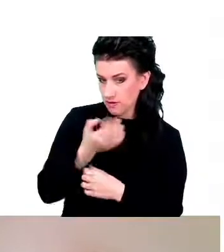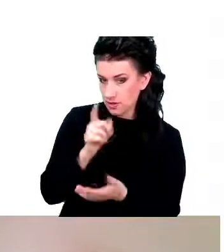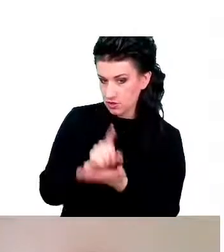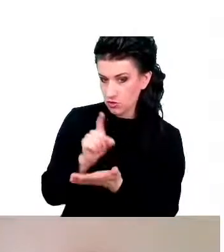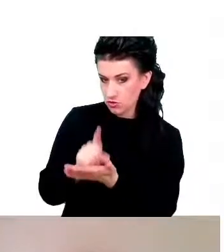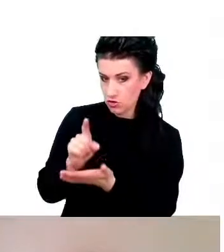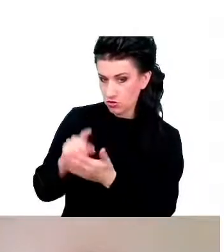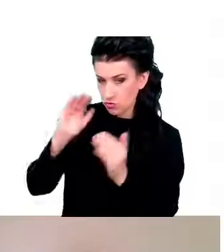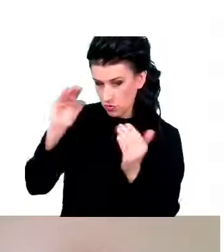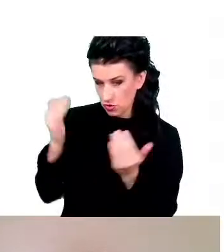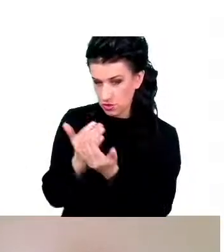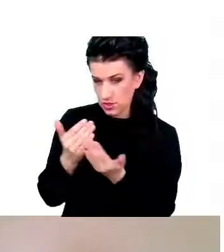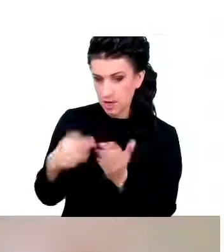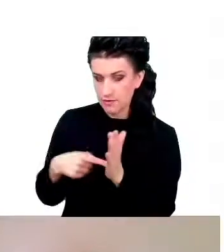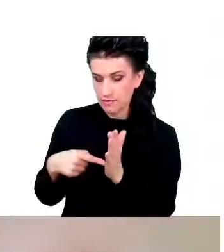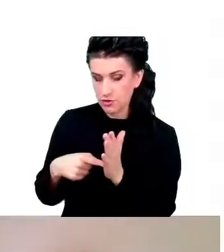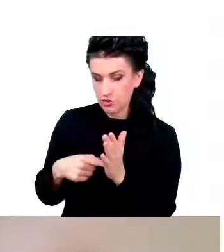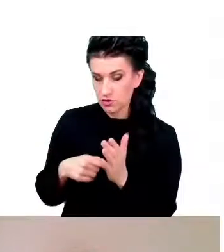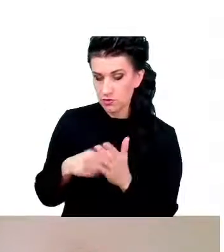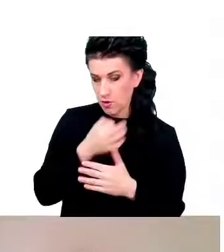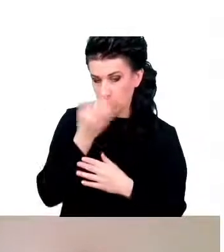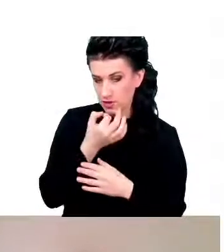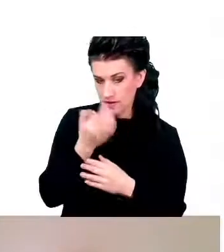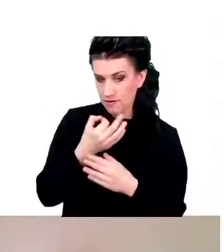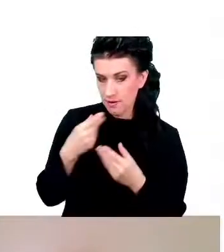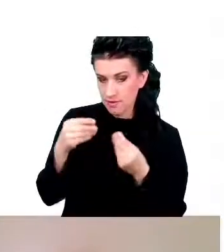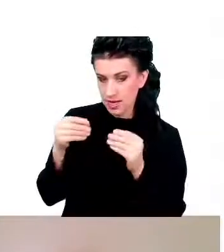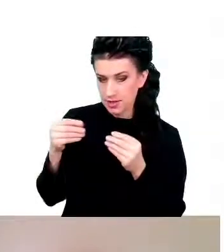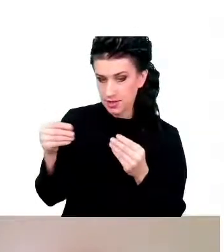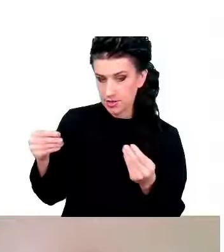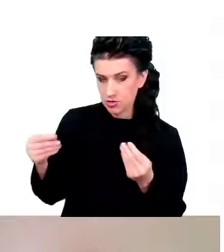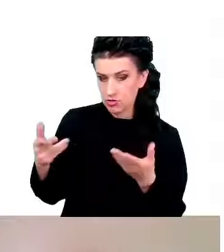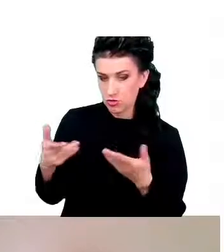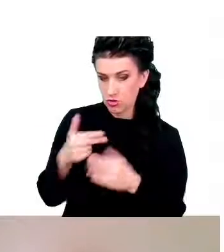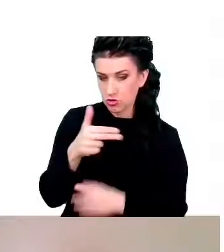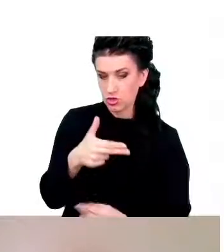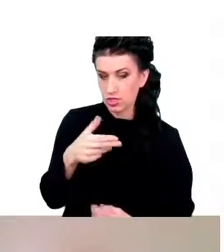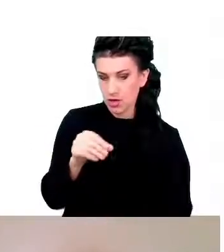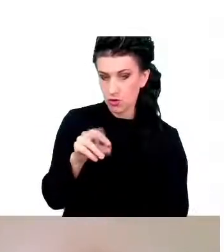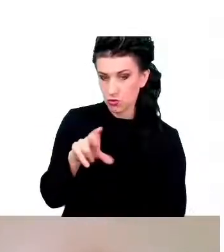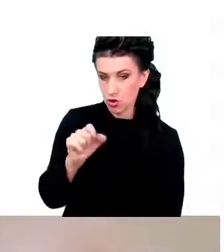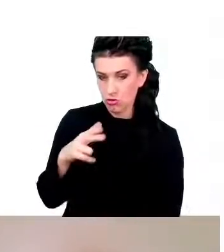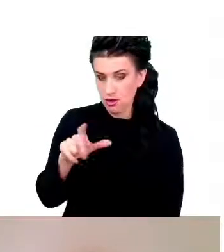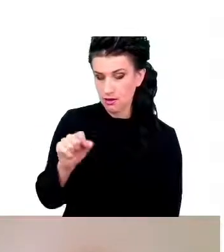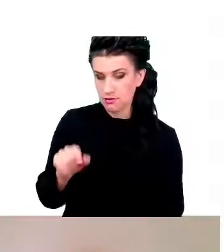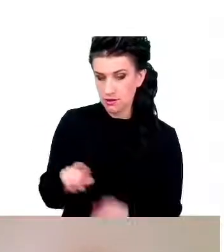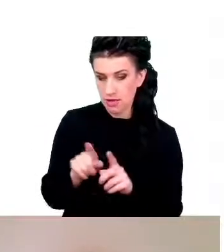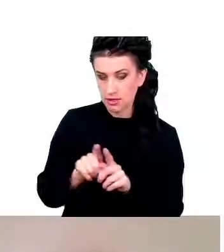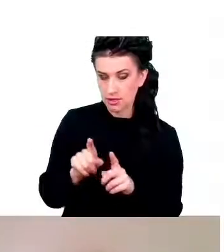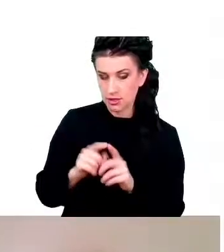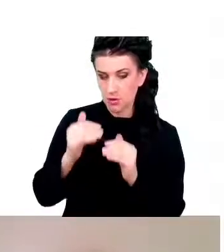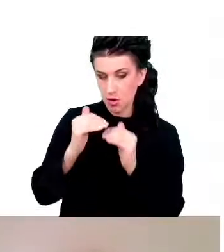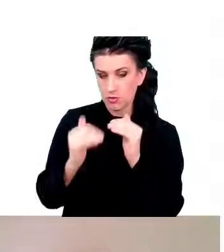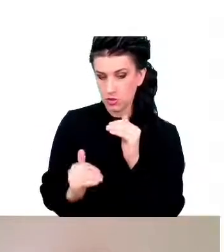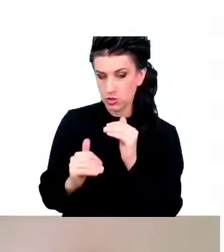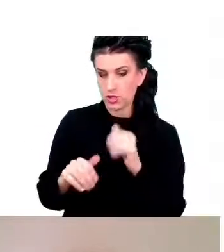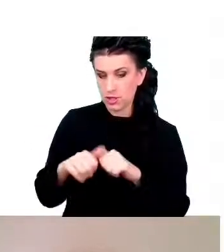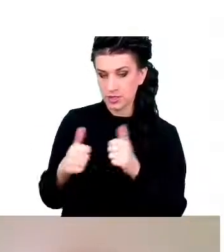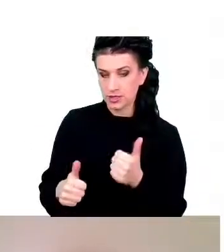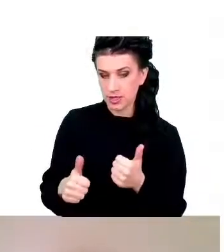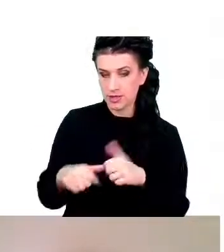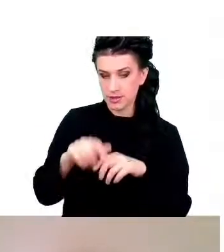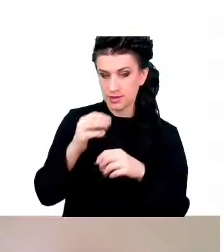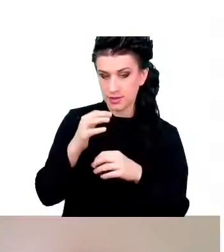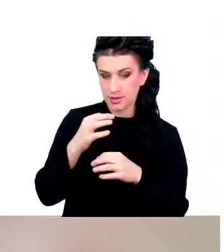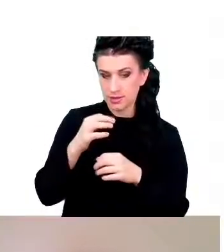jest związane z poprawą plastyczności neuronalnych tych zwierząt, jak również obniżeniem stanu zapalnego i innych